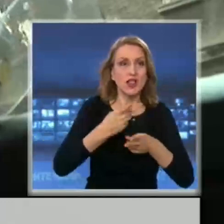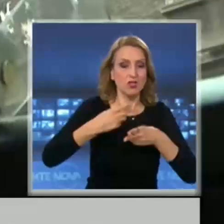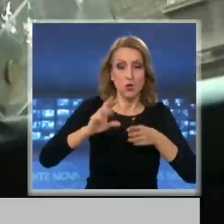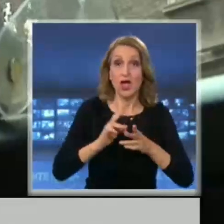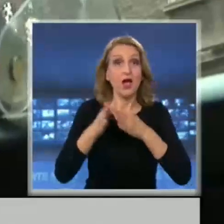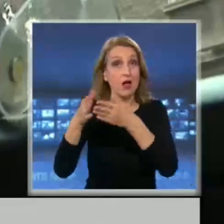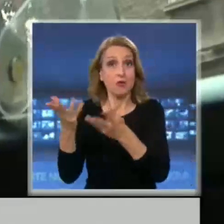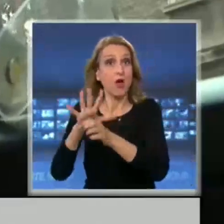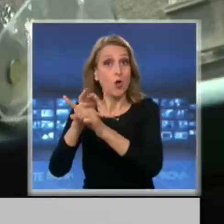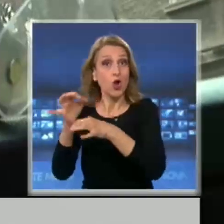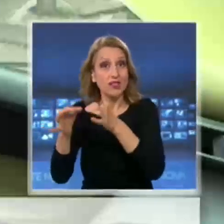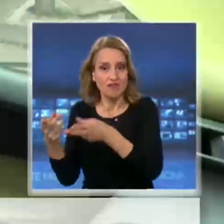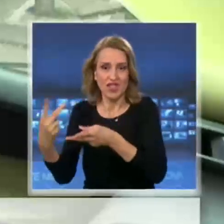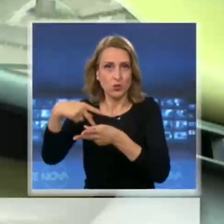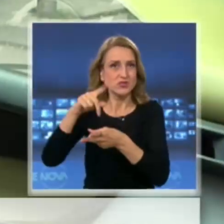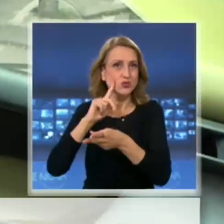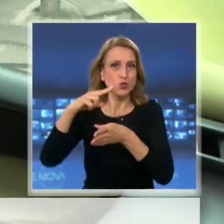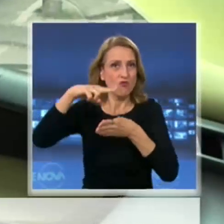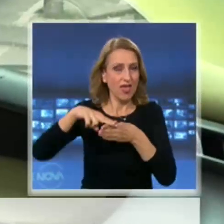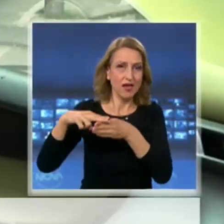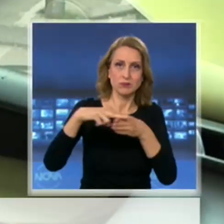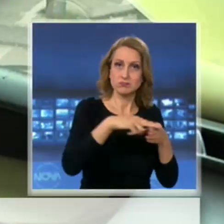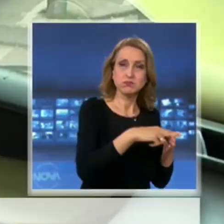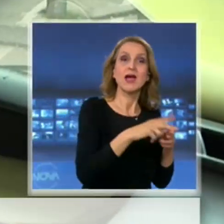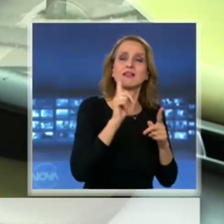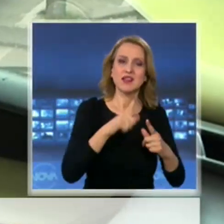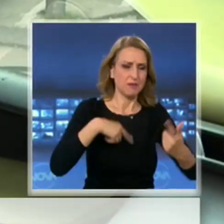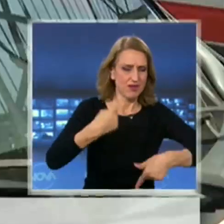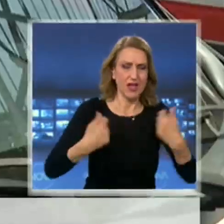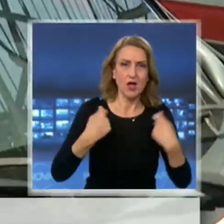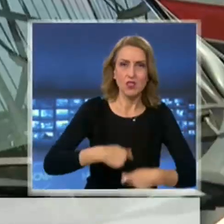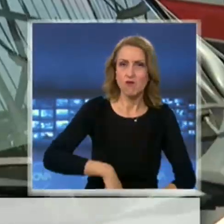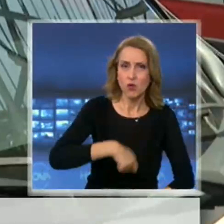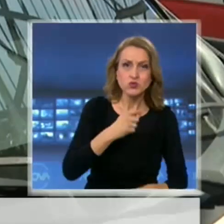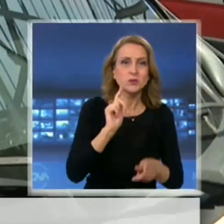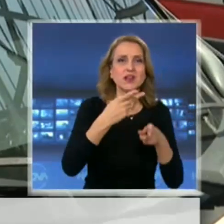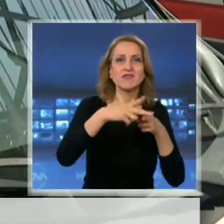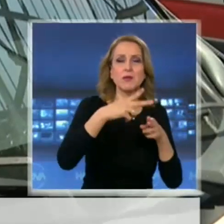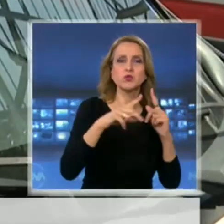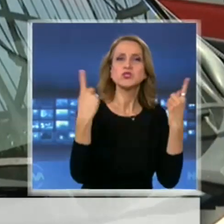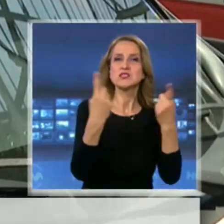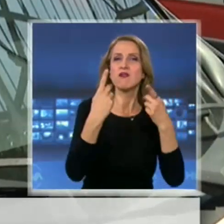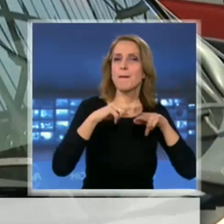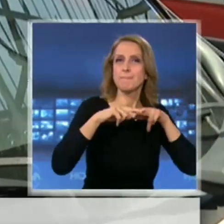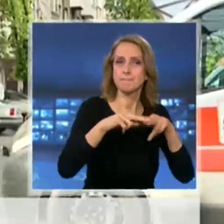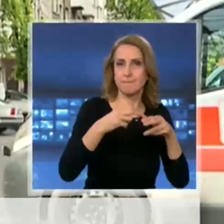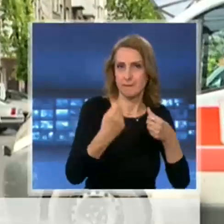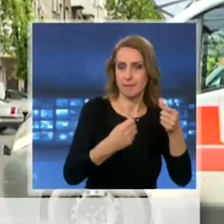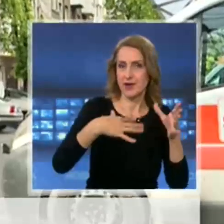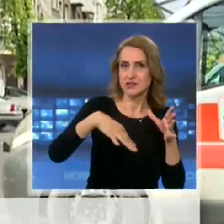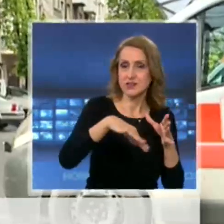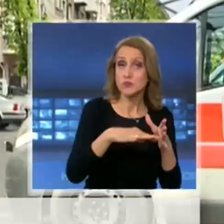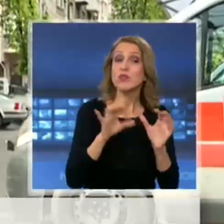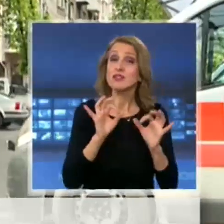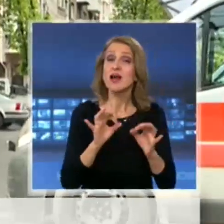близо час. Линейката се почиства, а костюма по правило се сменя снов. Заради спецификата на работата така облечени, екипите ходят